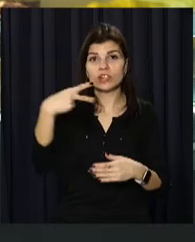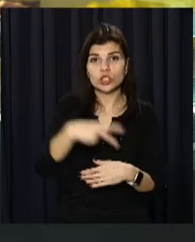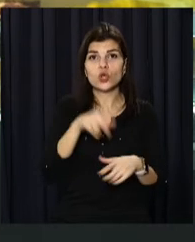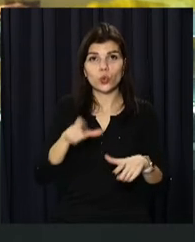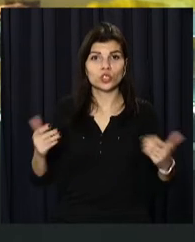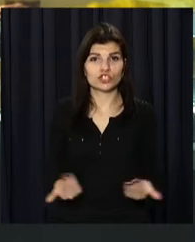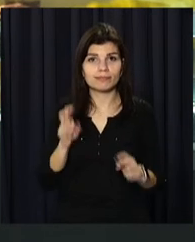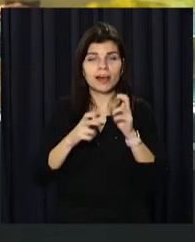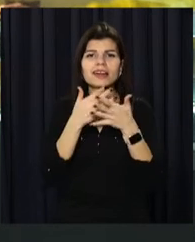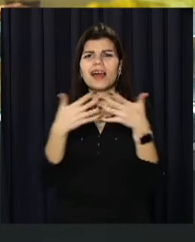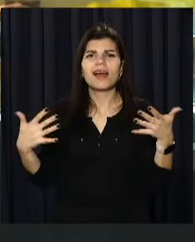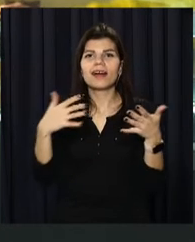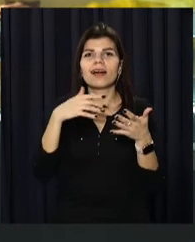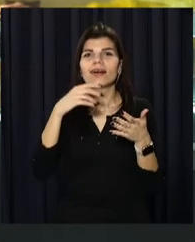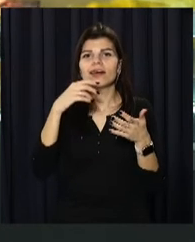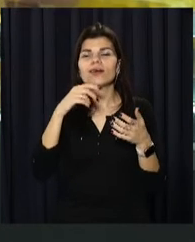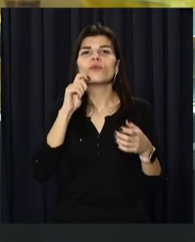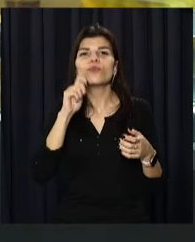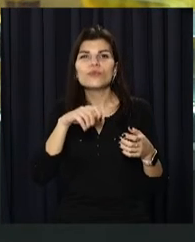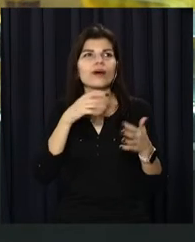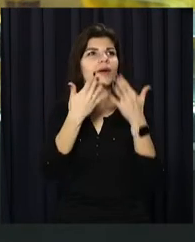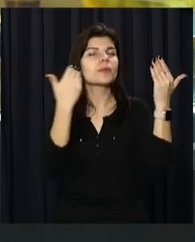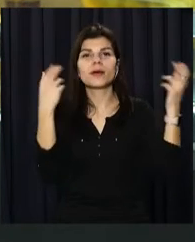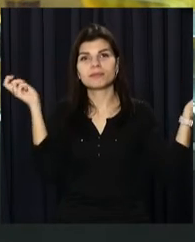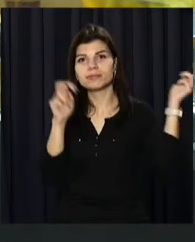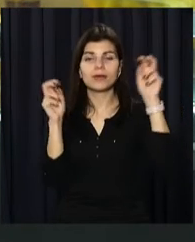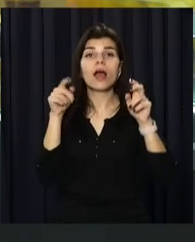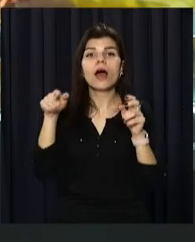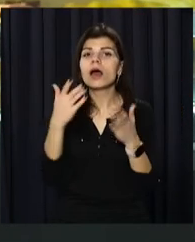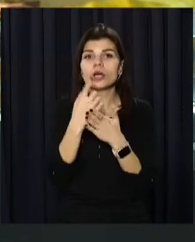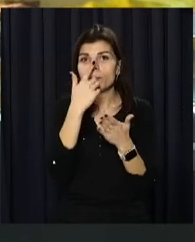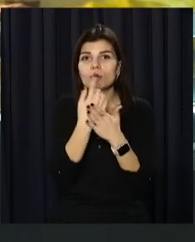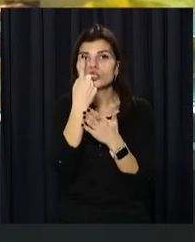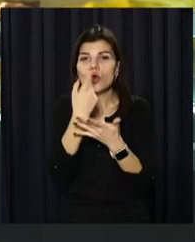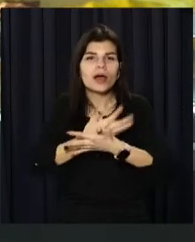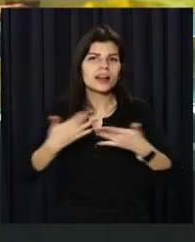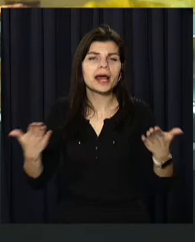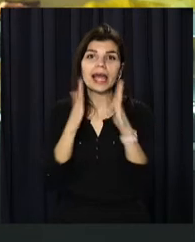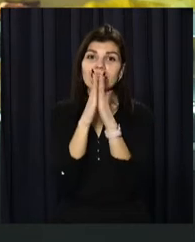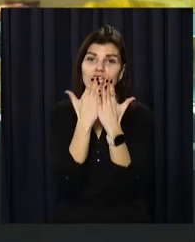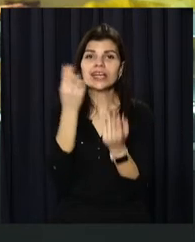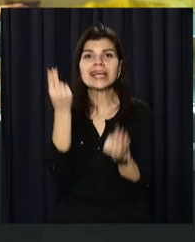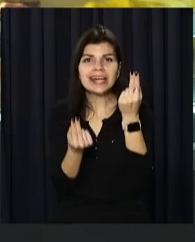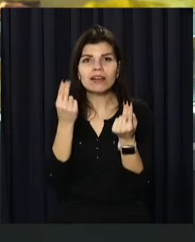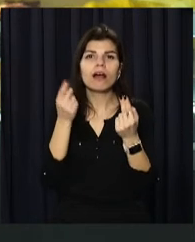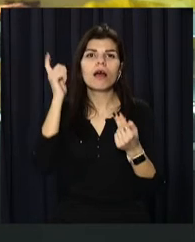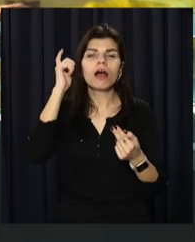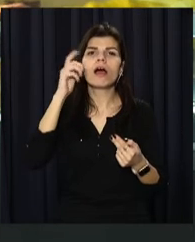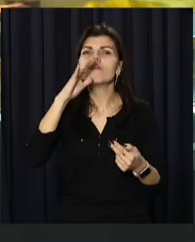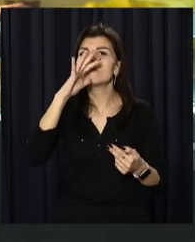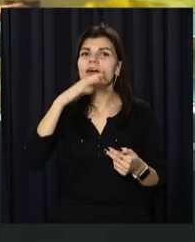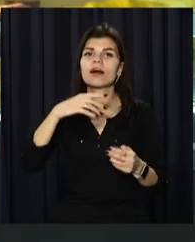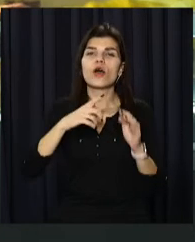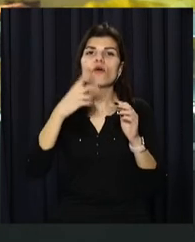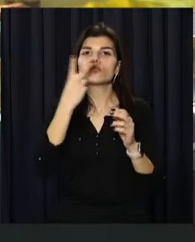мешканців з різних куточків країни. А колекція музею нараховує сотні іграшок та книжок, датованих другою половиною